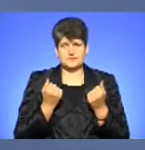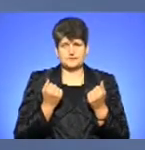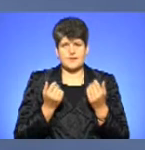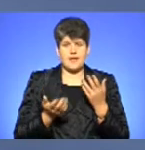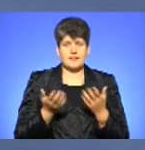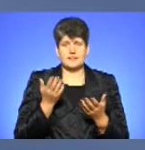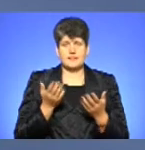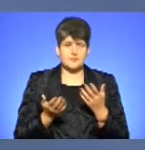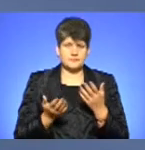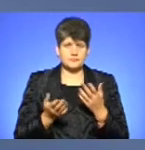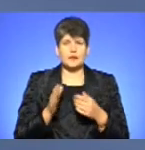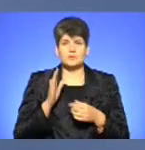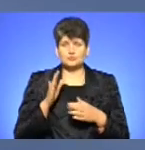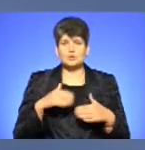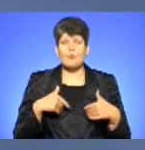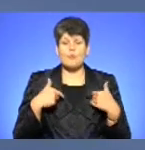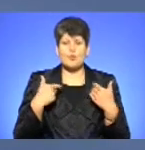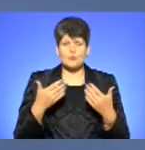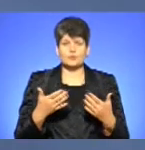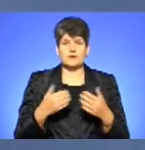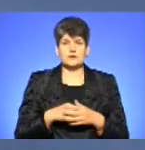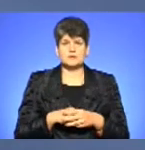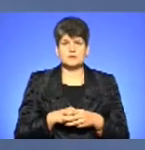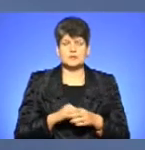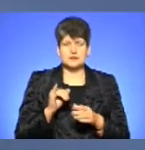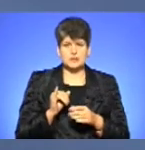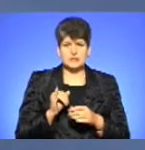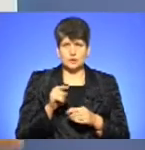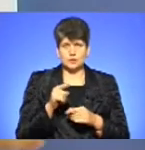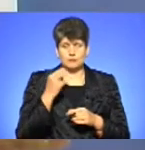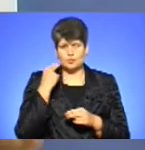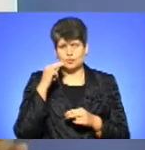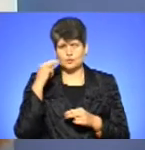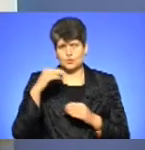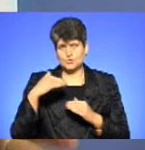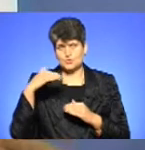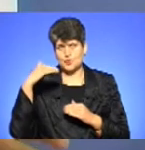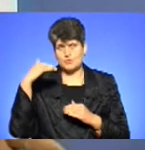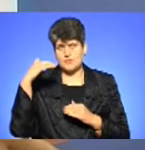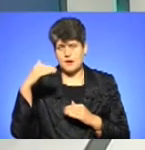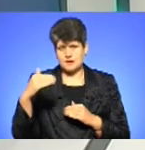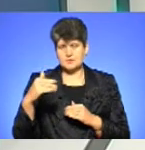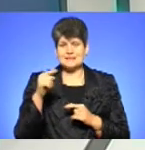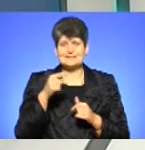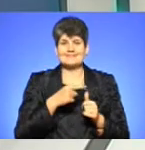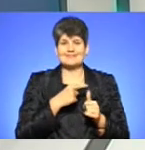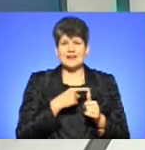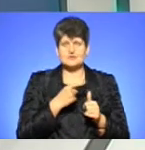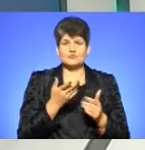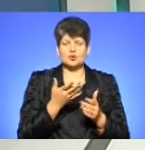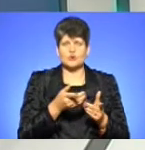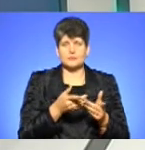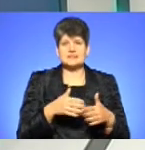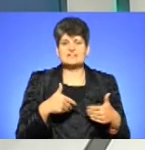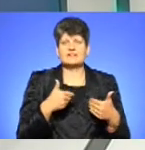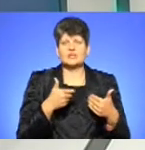Але будемо пропонувати, його вдосконалити з такою назвою, з якою